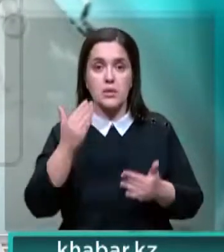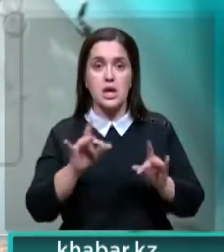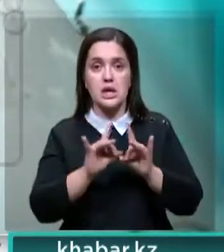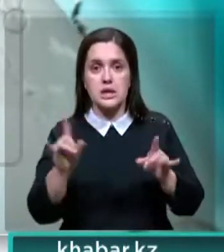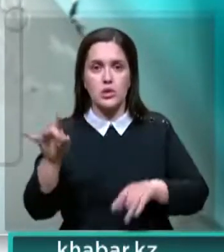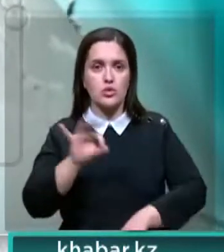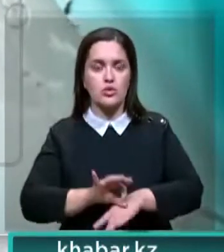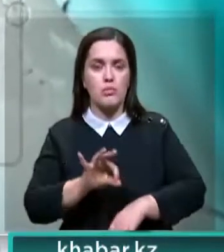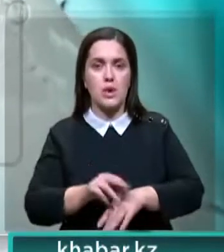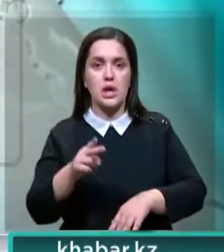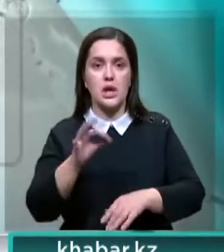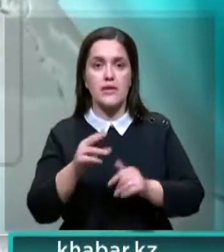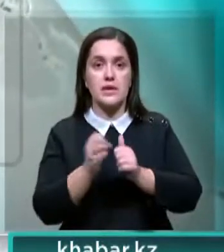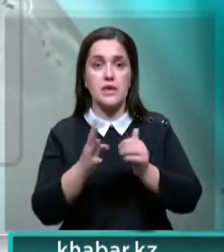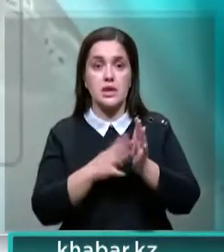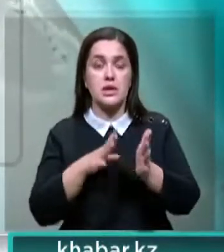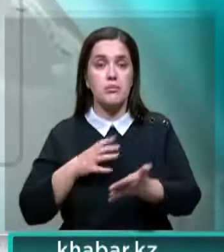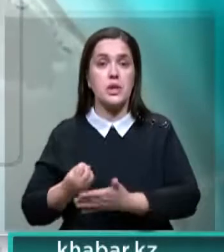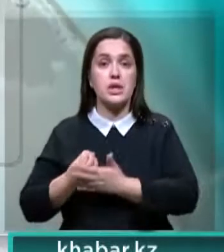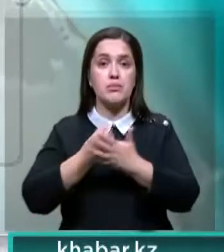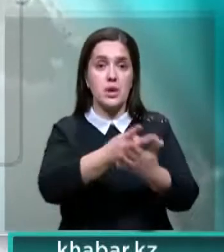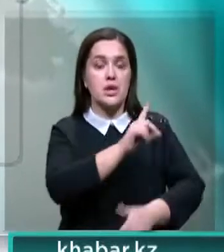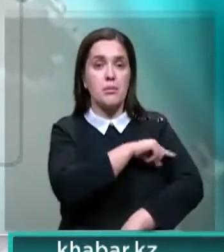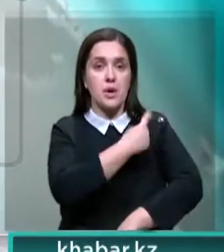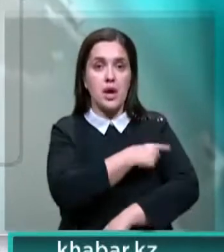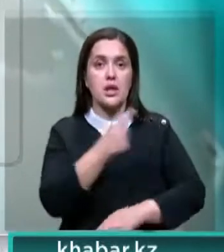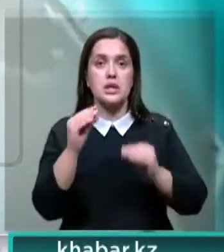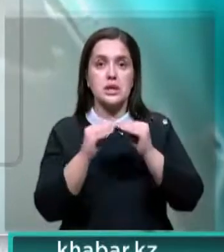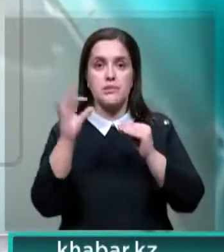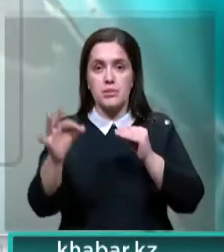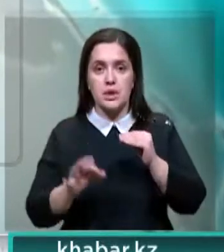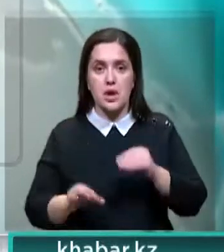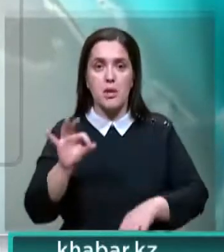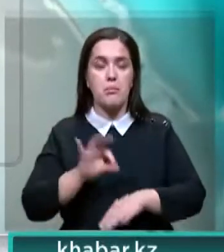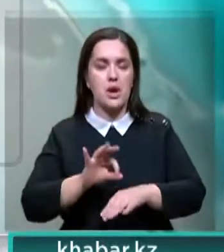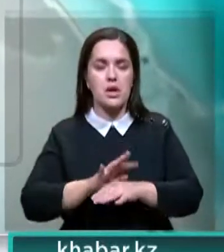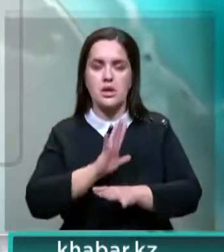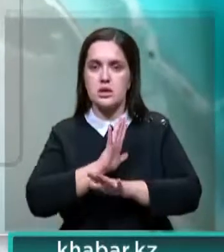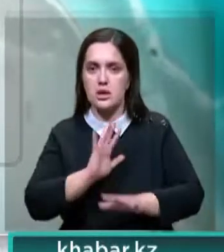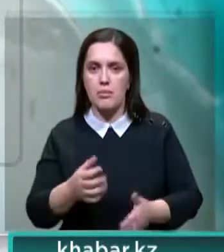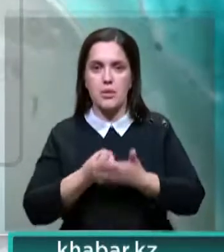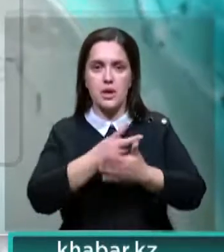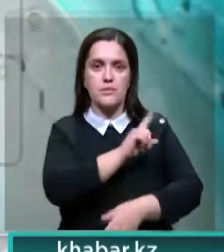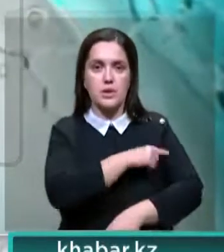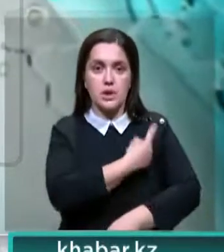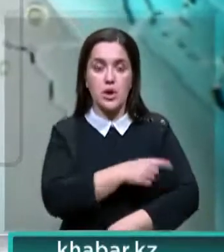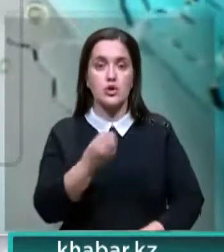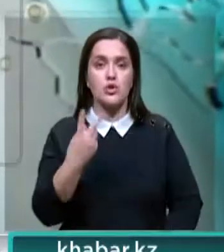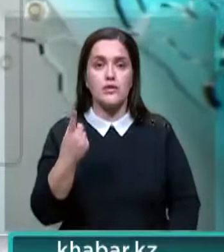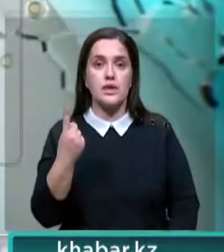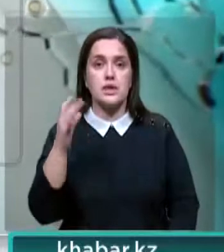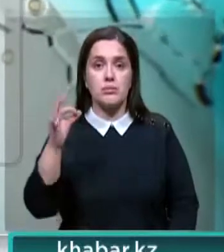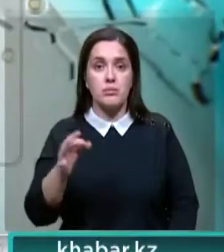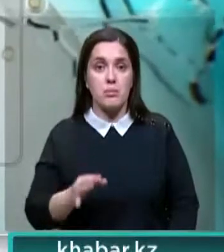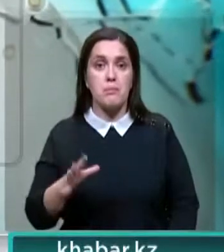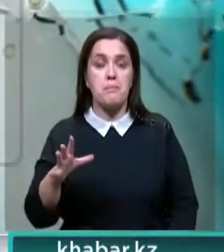опрошенных рассказали, что болели COVID-19 и были госпитализированы. 10% болели, но не были госпитализированы. Еще